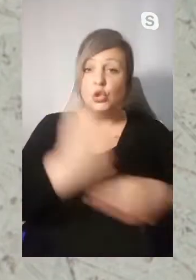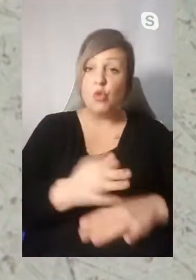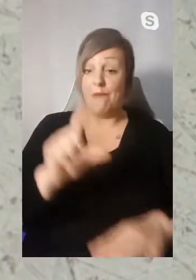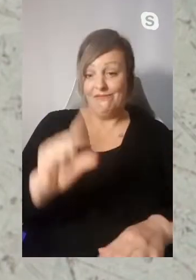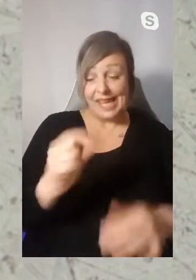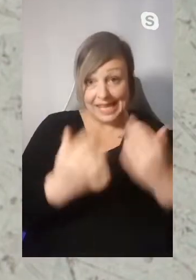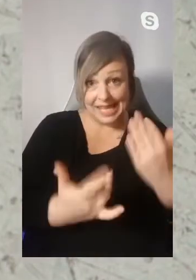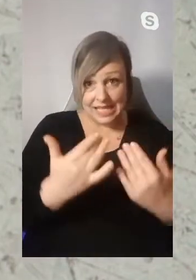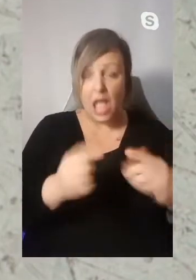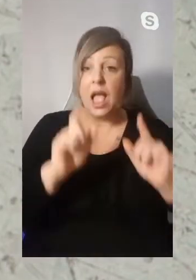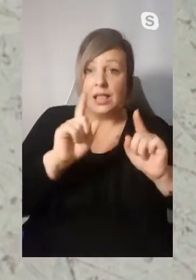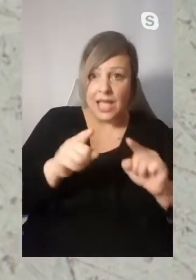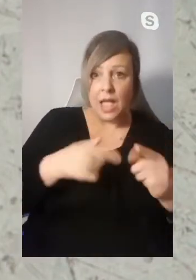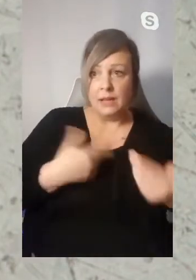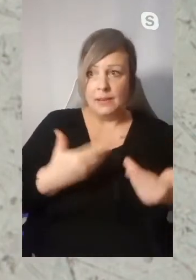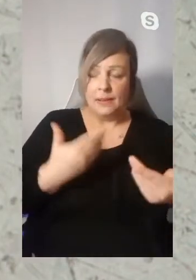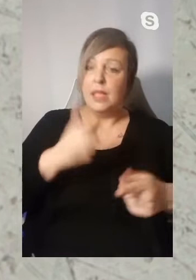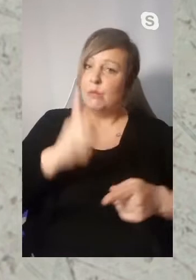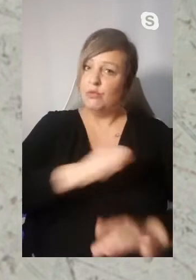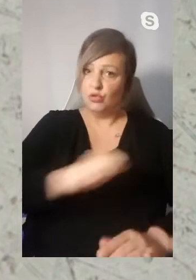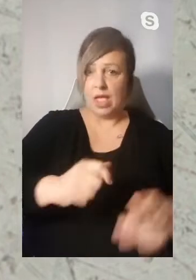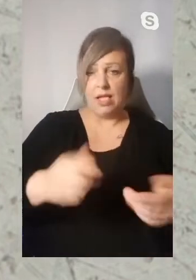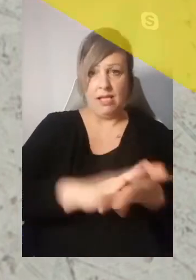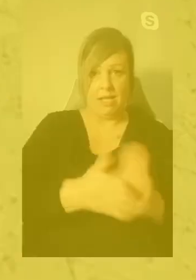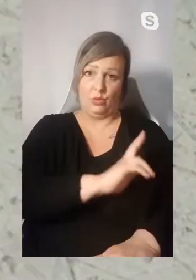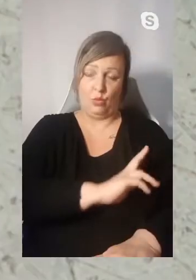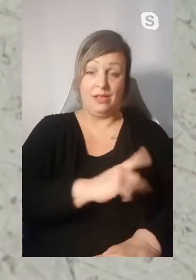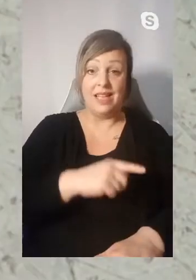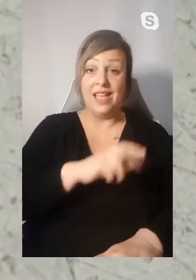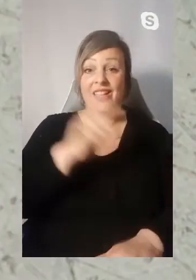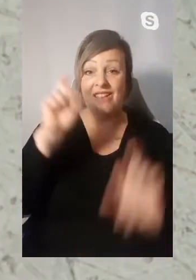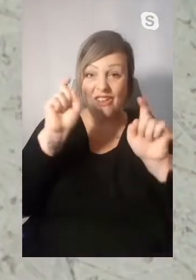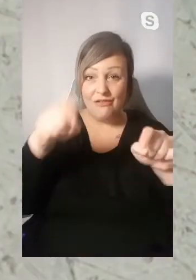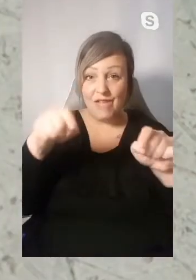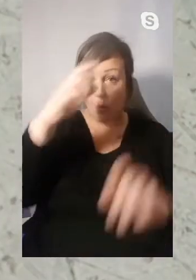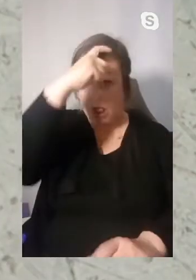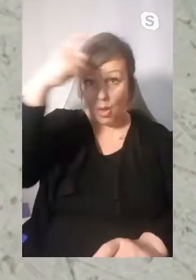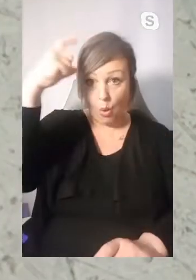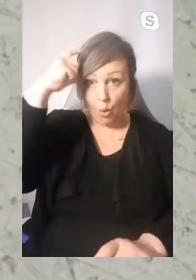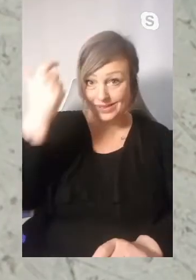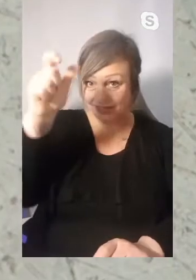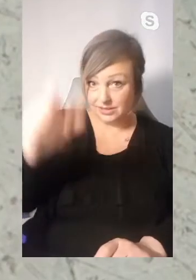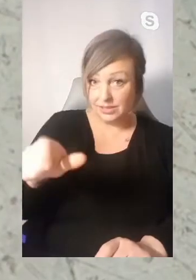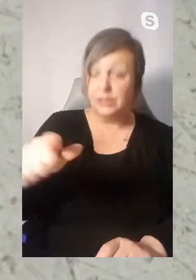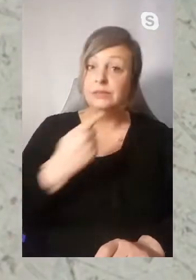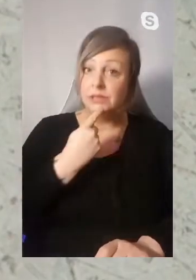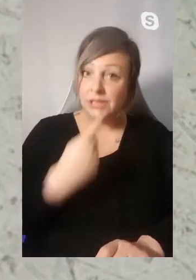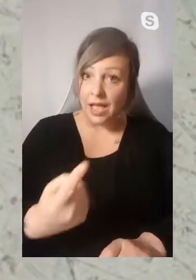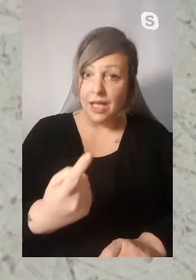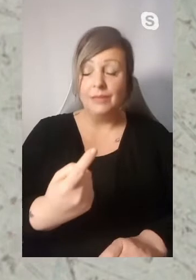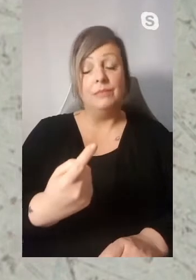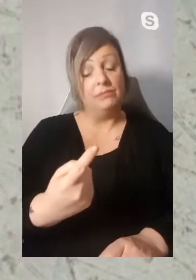kann es angezeigt sein, dringend und schnell und akut zu handeln. Die Virologen sagen uns ganz klar, es ist